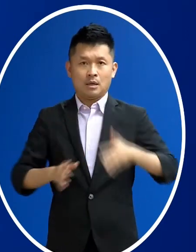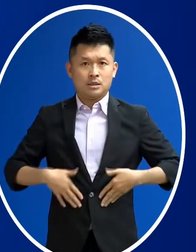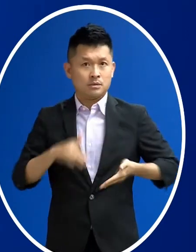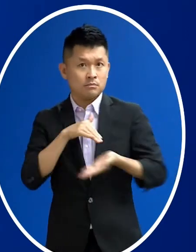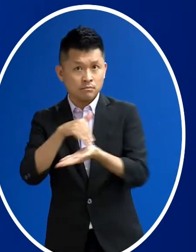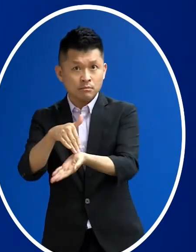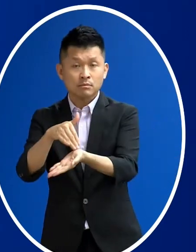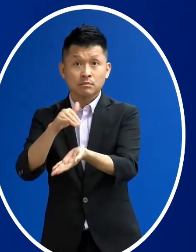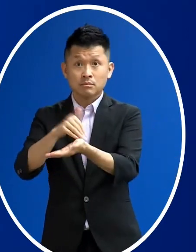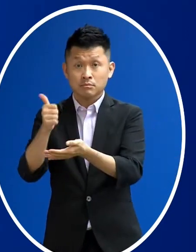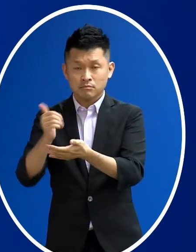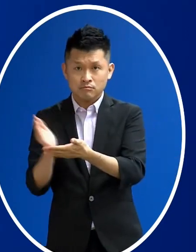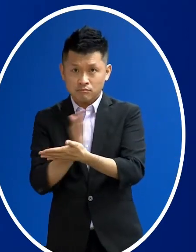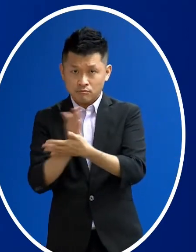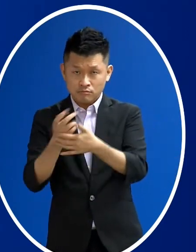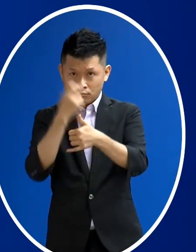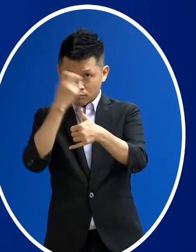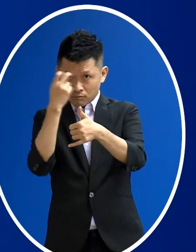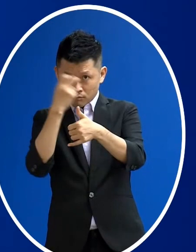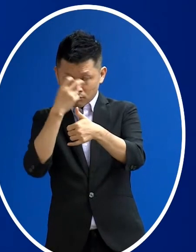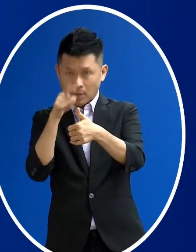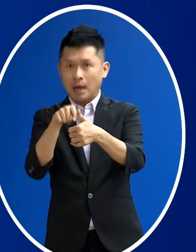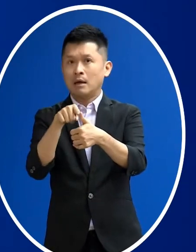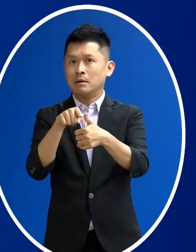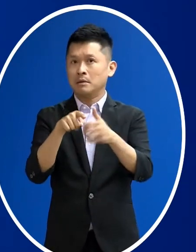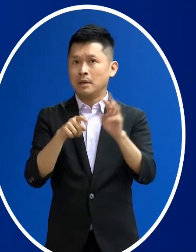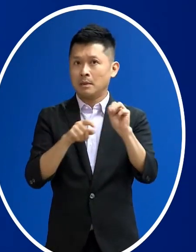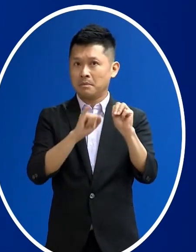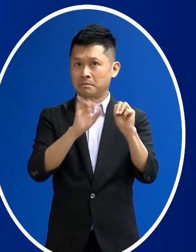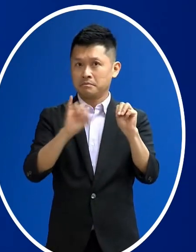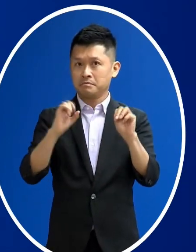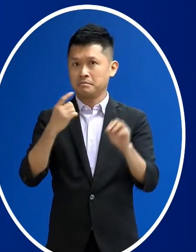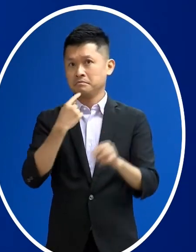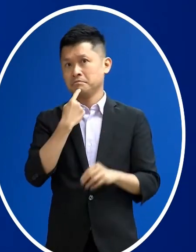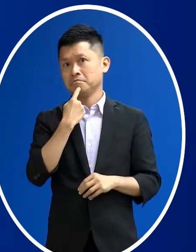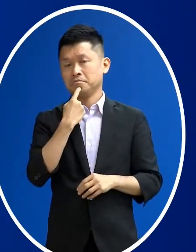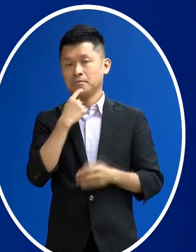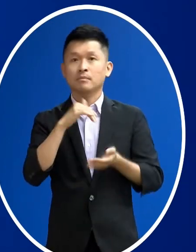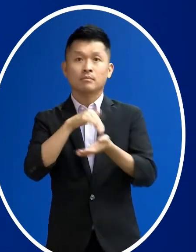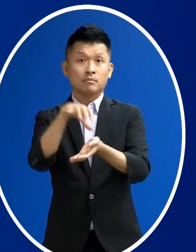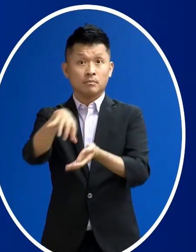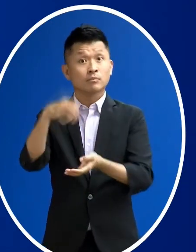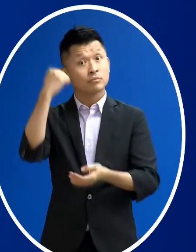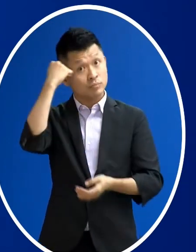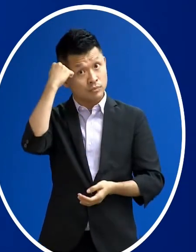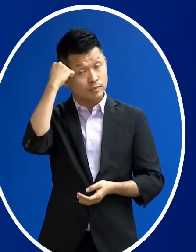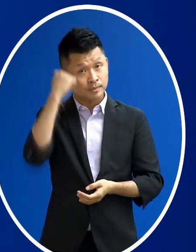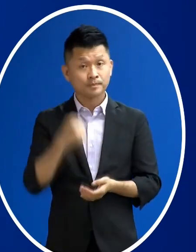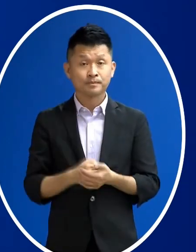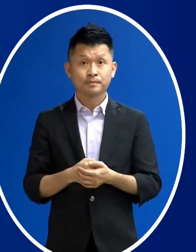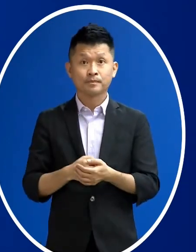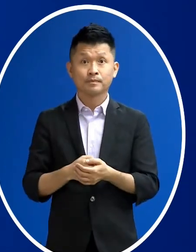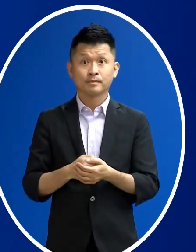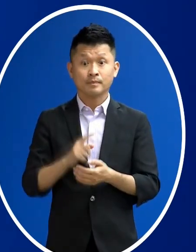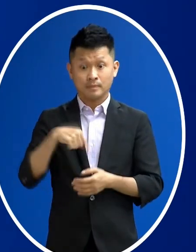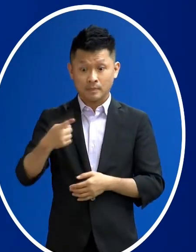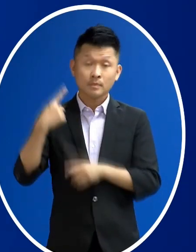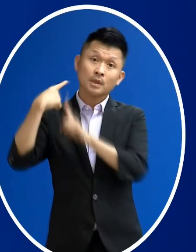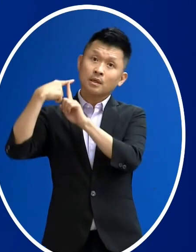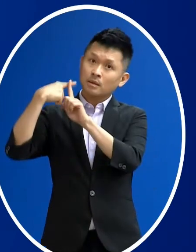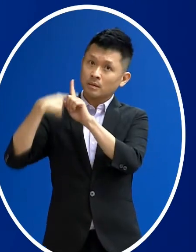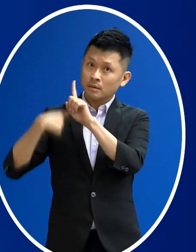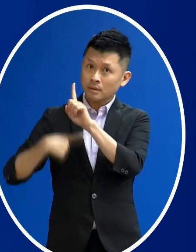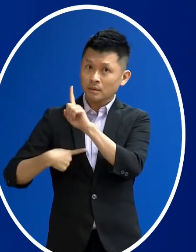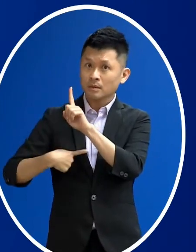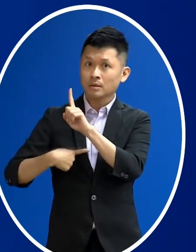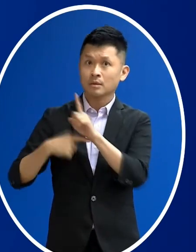這邊 經過醫師檢查懷疑是密西 所以安排住院那7月1號住院之後呢 因為有這個血壓偏低的